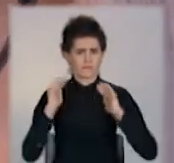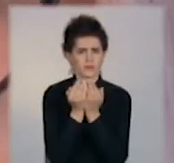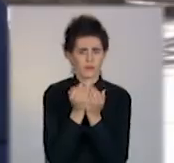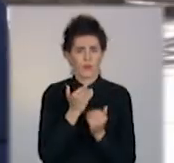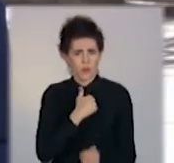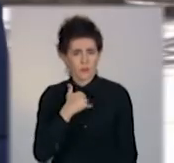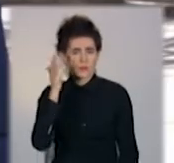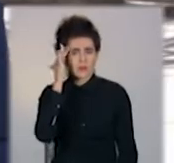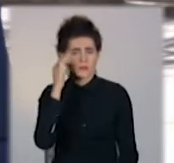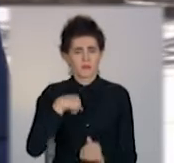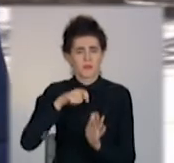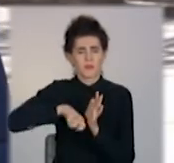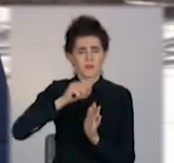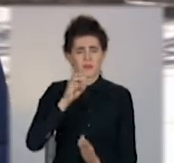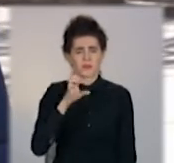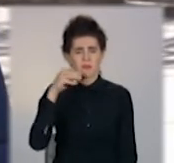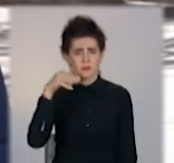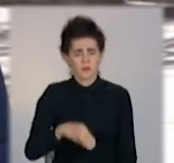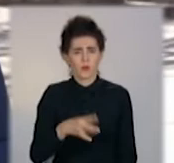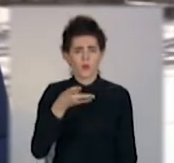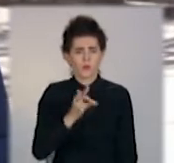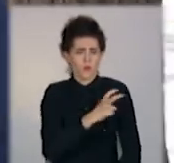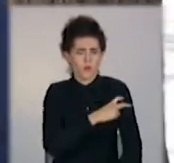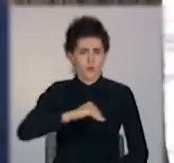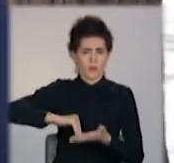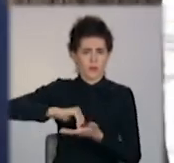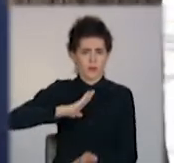на коронавірус та від медиків отримала відмову.